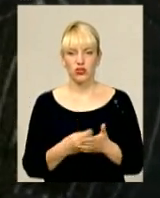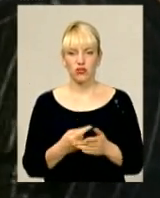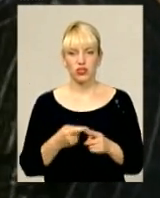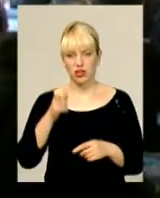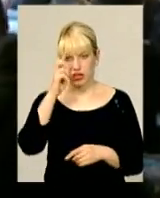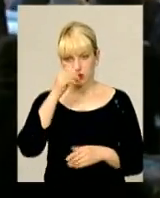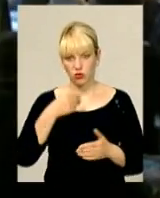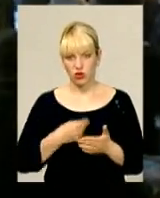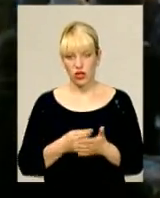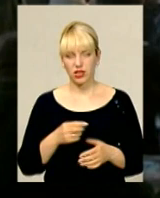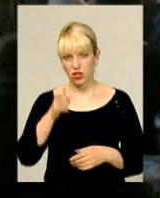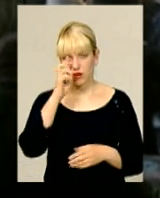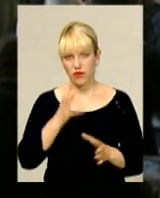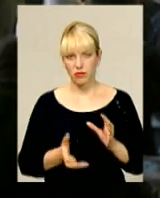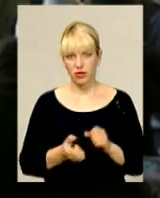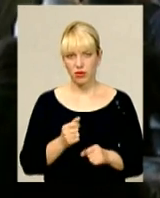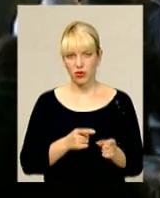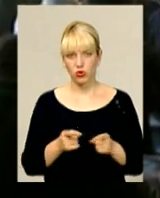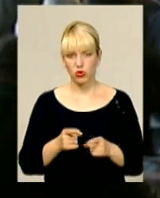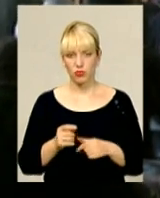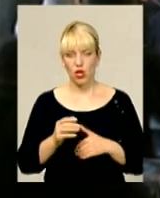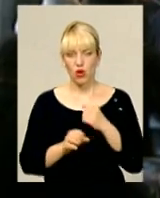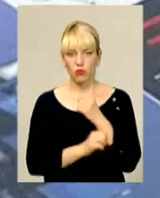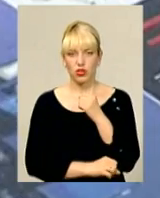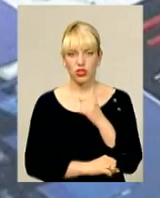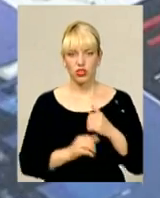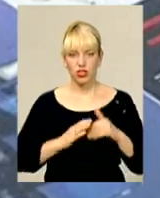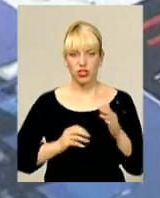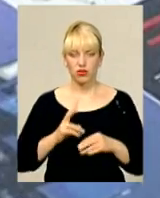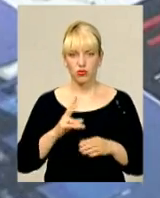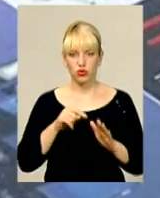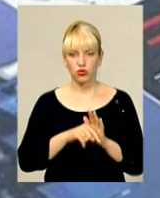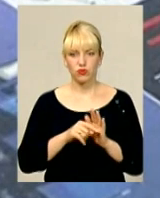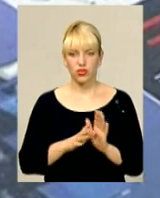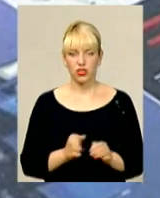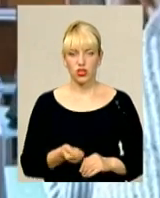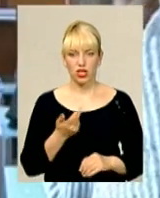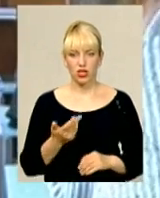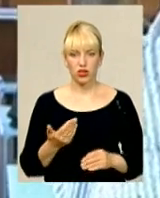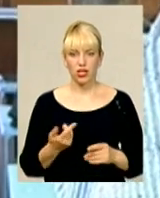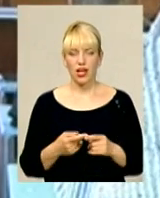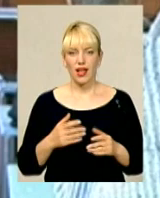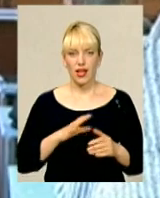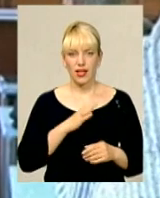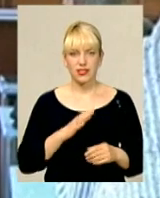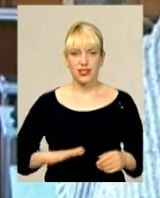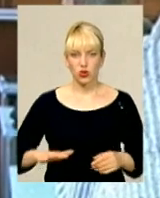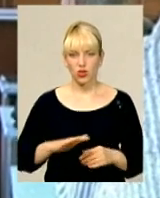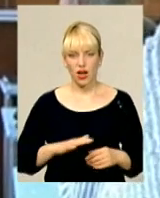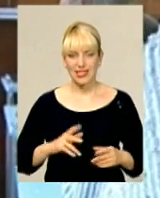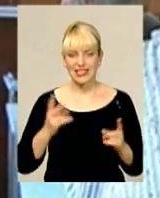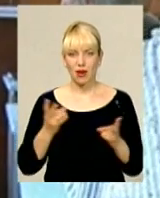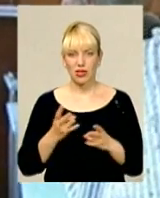держбюджет. Однак державна підтримка підготовки робітничих кадрів стосуватиметься лише кількох так званих екстериторіально затребуваних